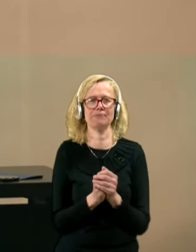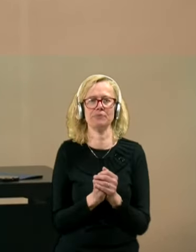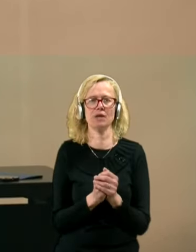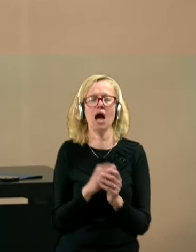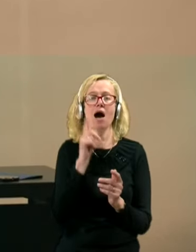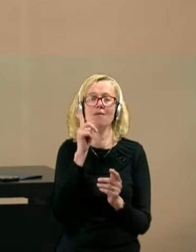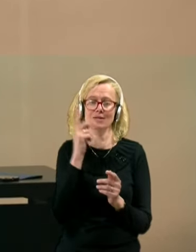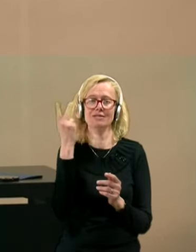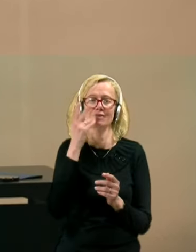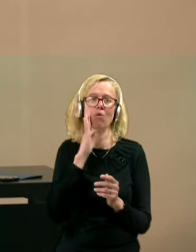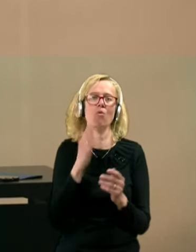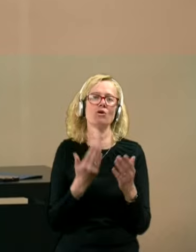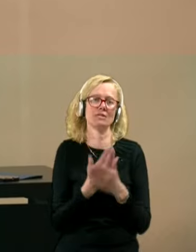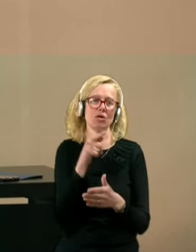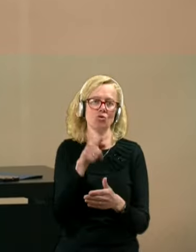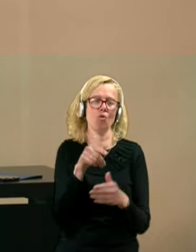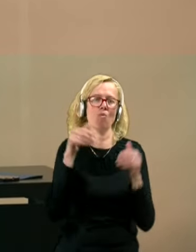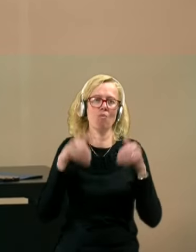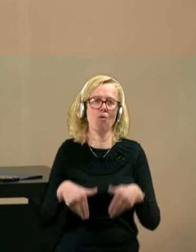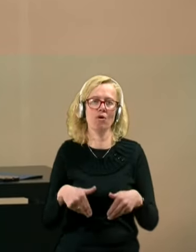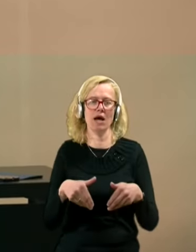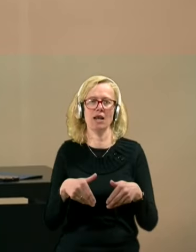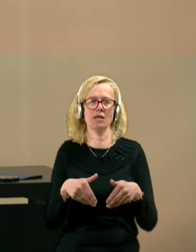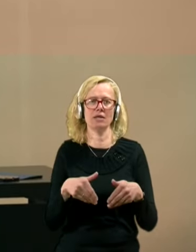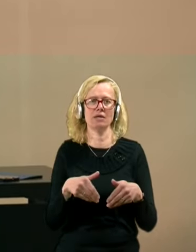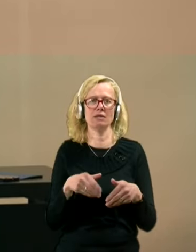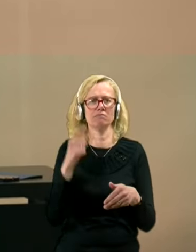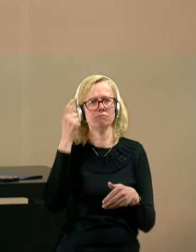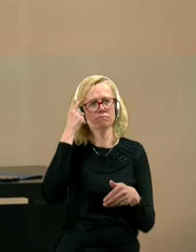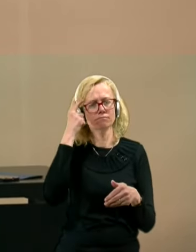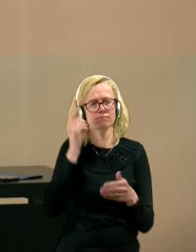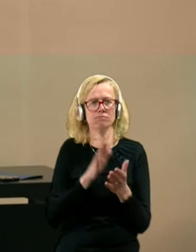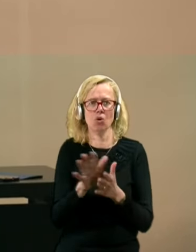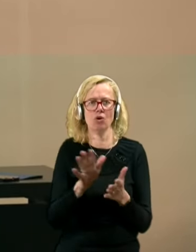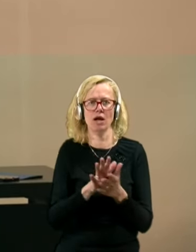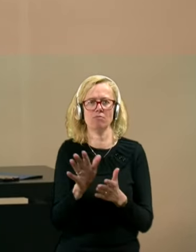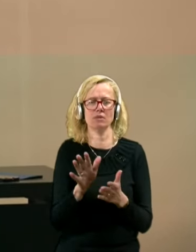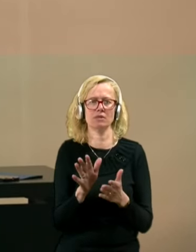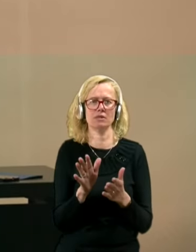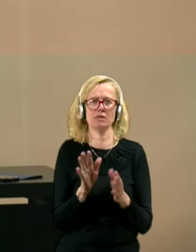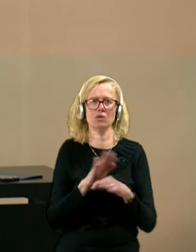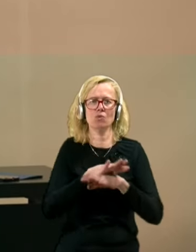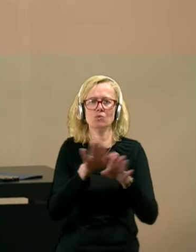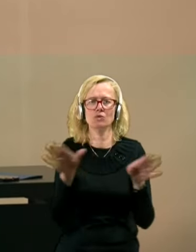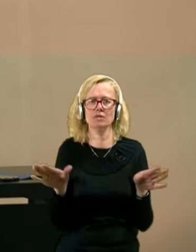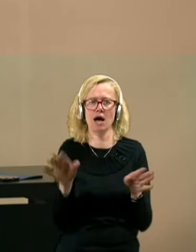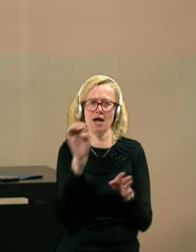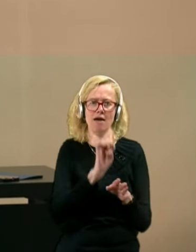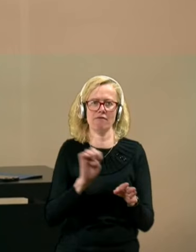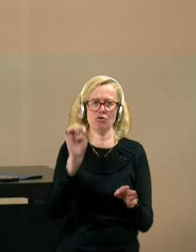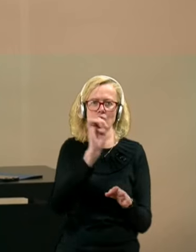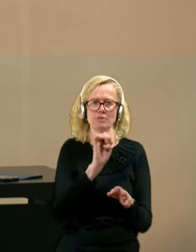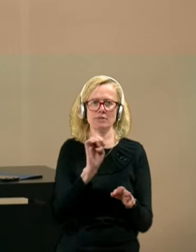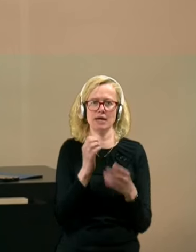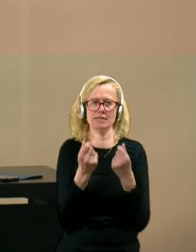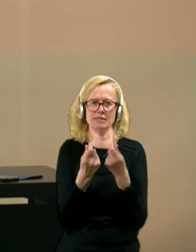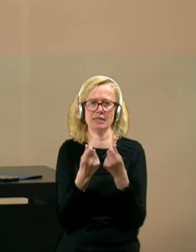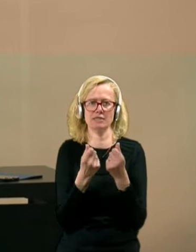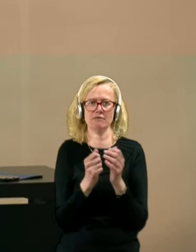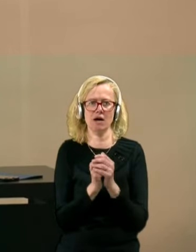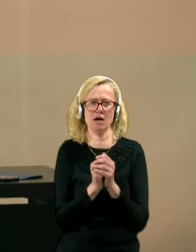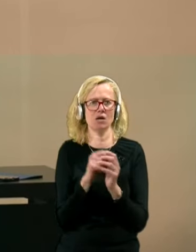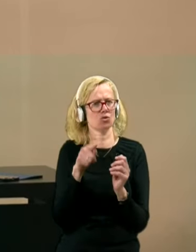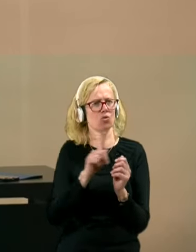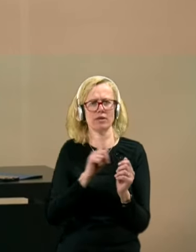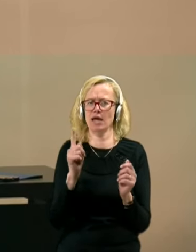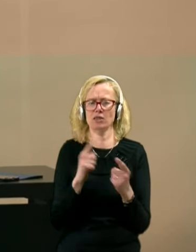morali umno porabiti vsa ta evropska sredstva, kar ne dvomim